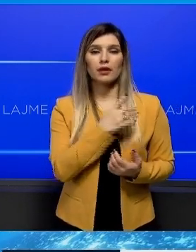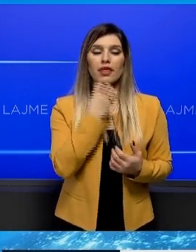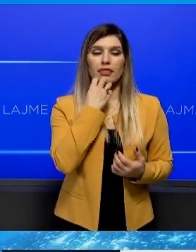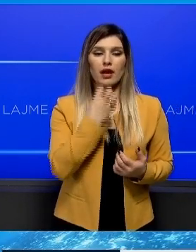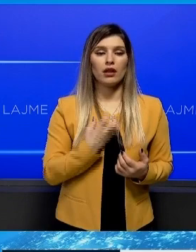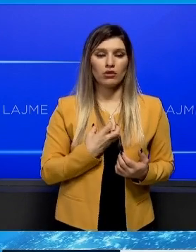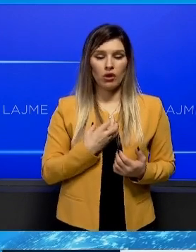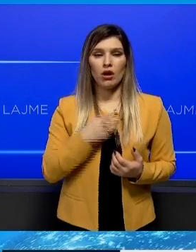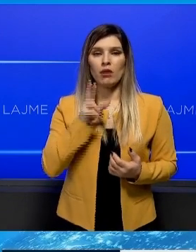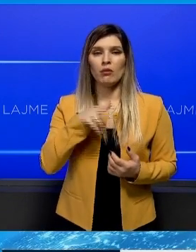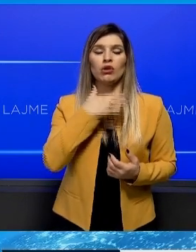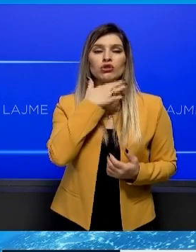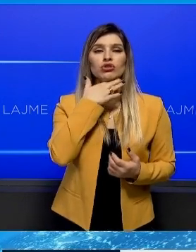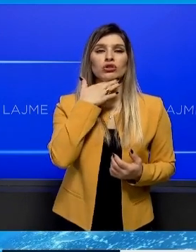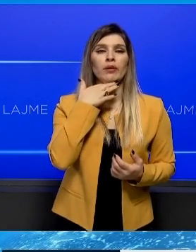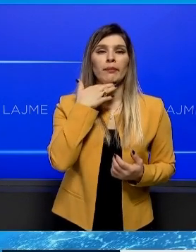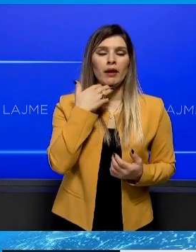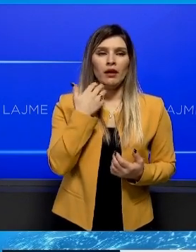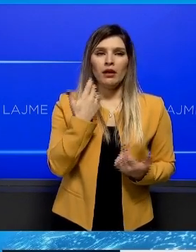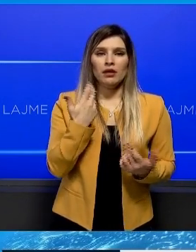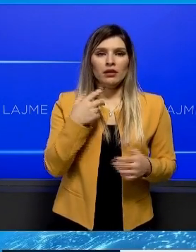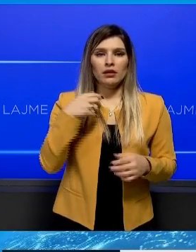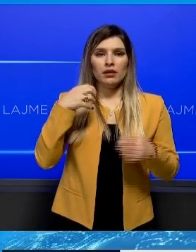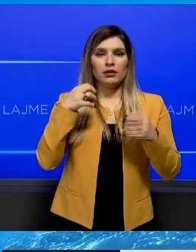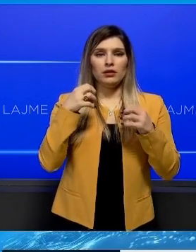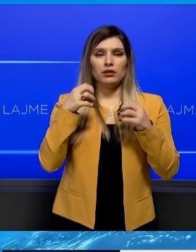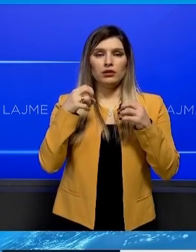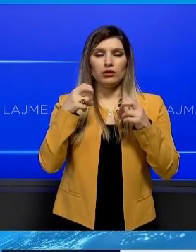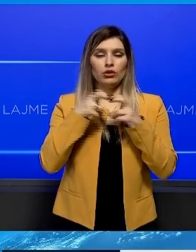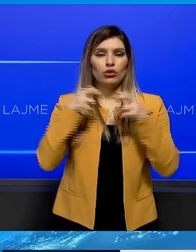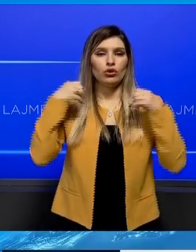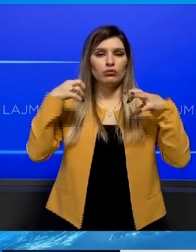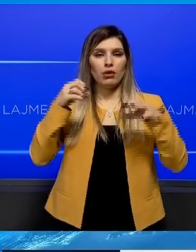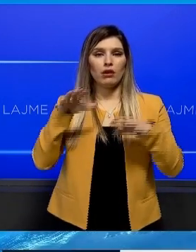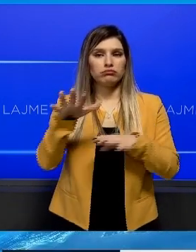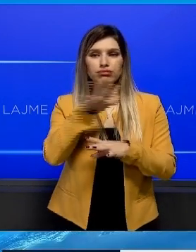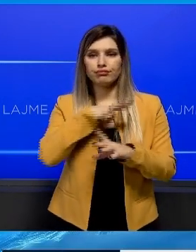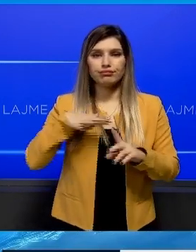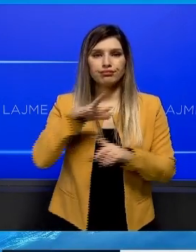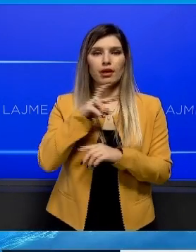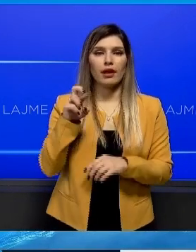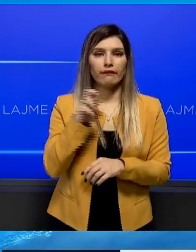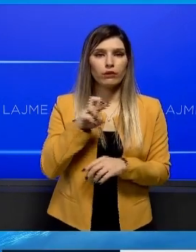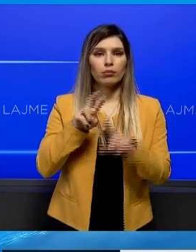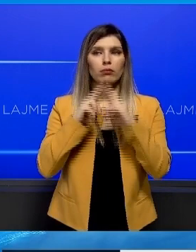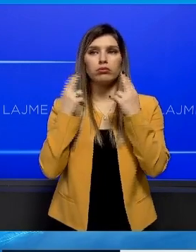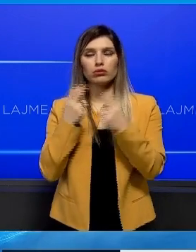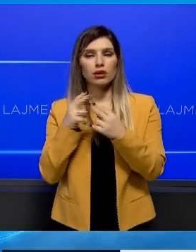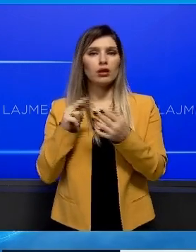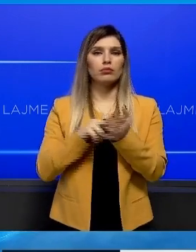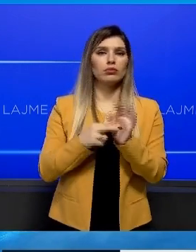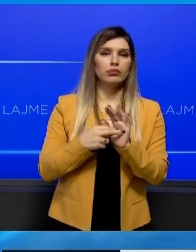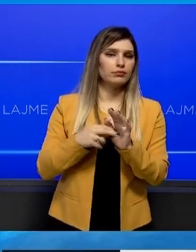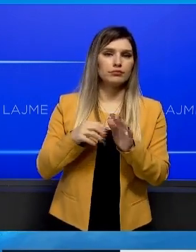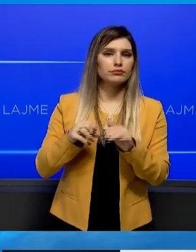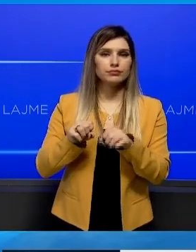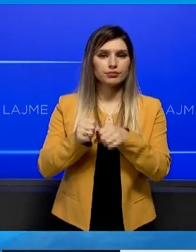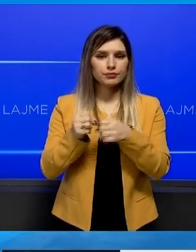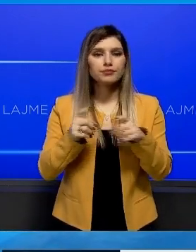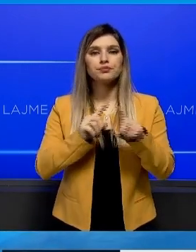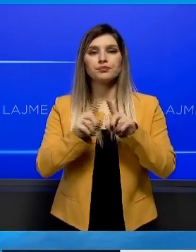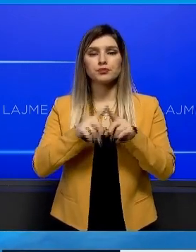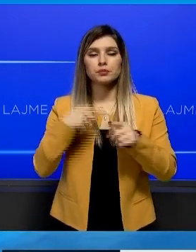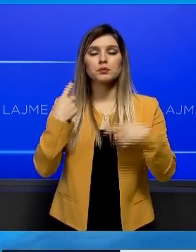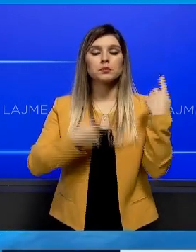djetorë patëm shumë munges të energjis gjitha ndërguar Evropës dhe Botez, Evropës, më në themi, shtu